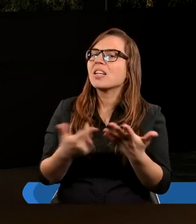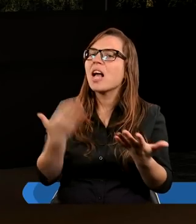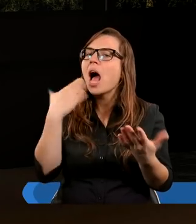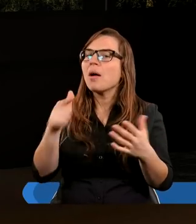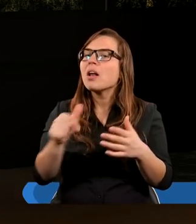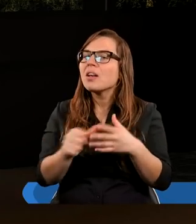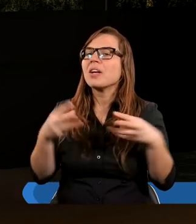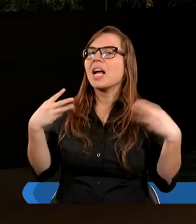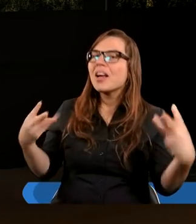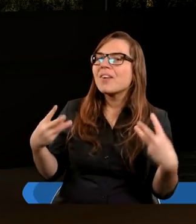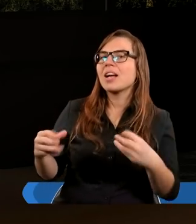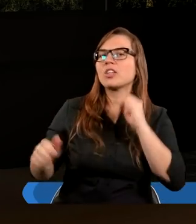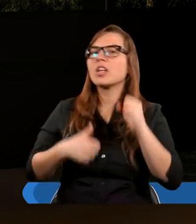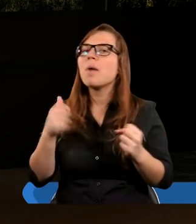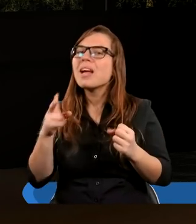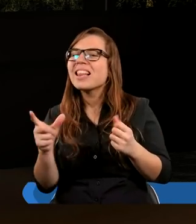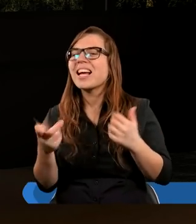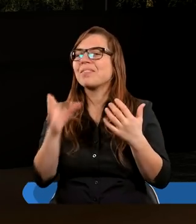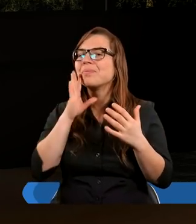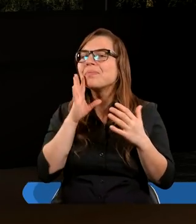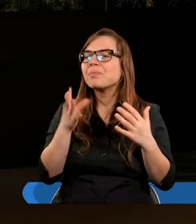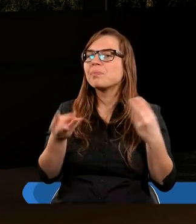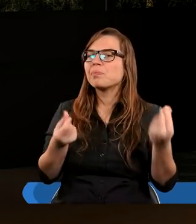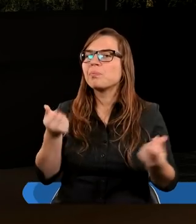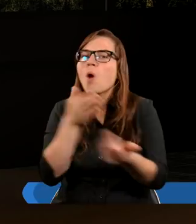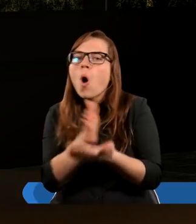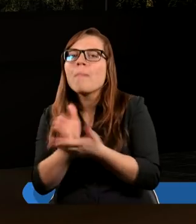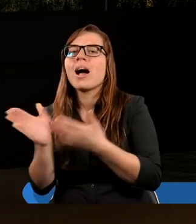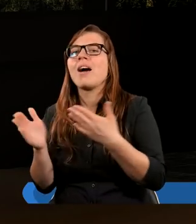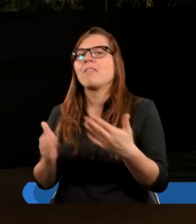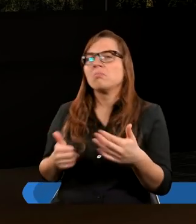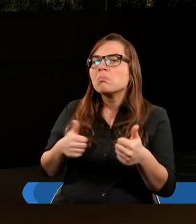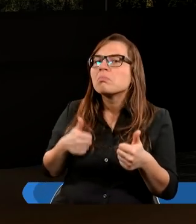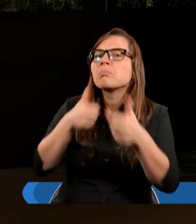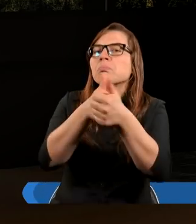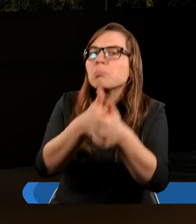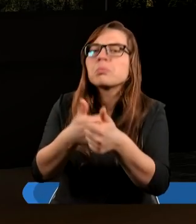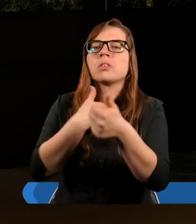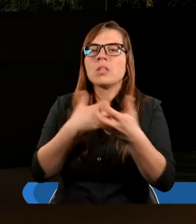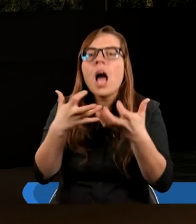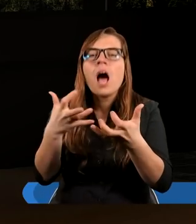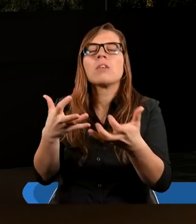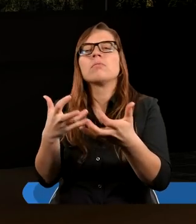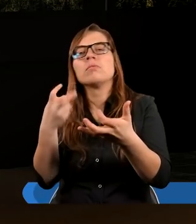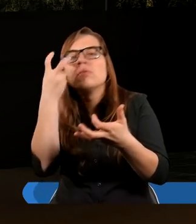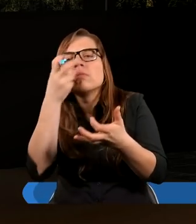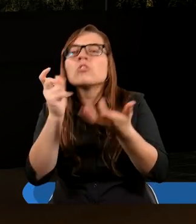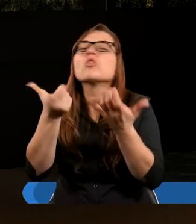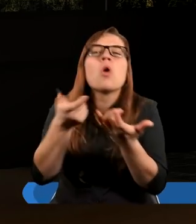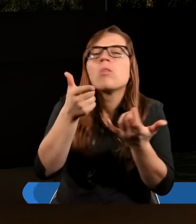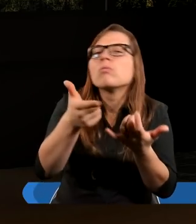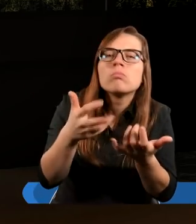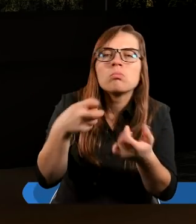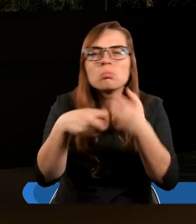ważne są te więzi, żeby jednak jeden drugiemu pomagał, wychodził właśnie naprzeciw, interesował się, co u ciebie